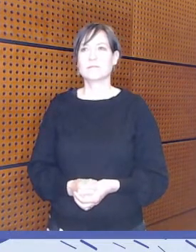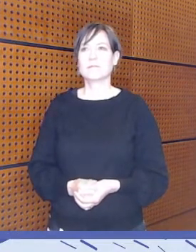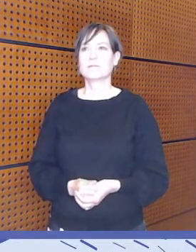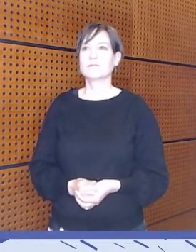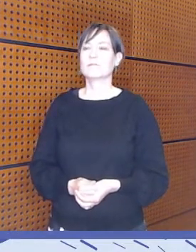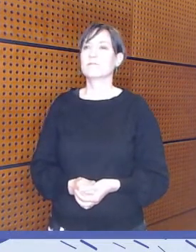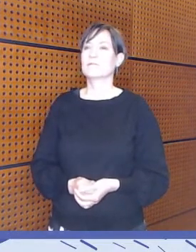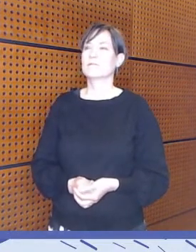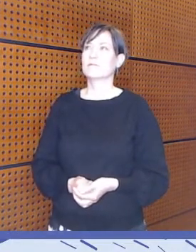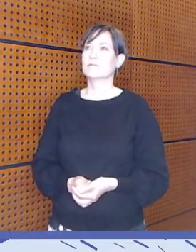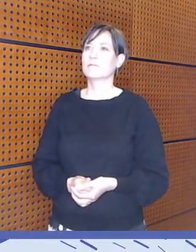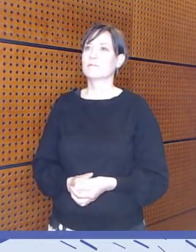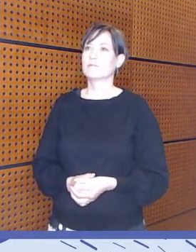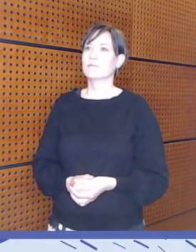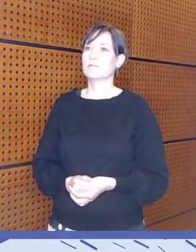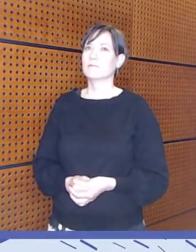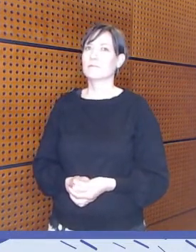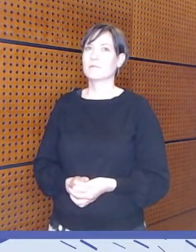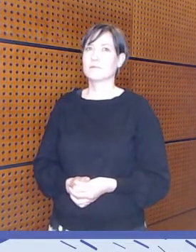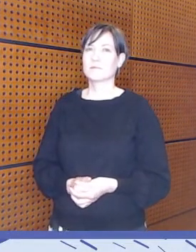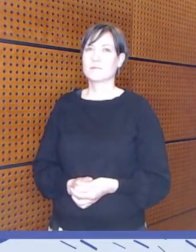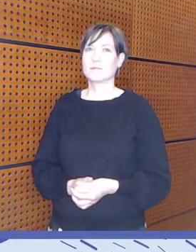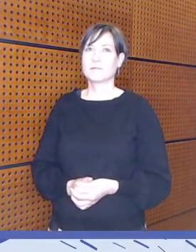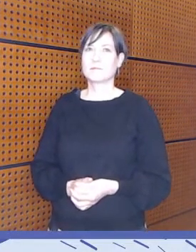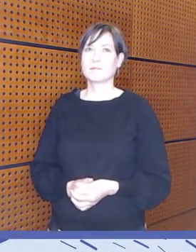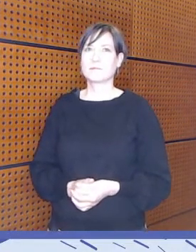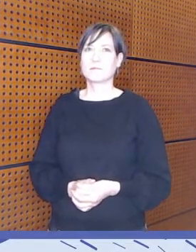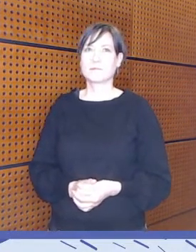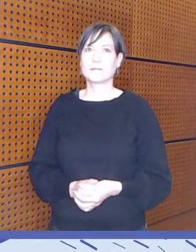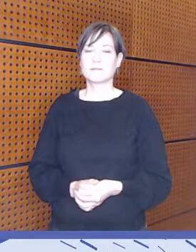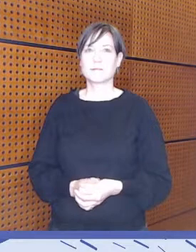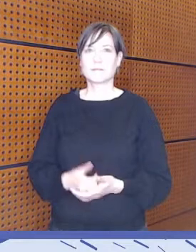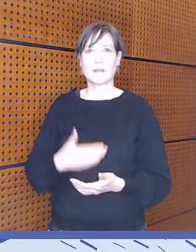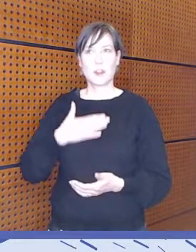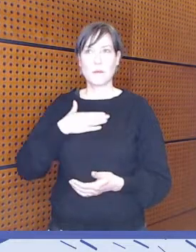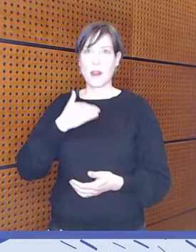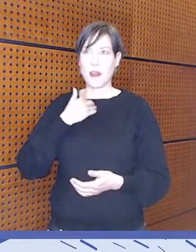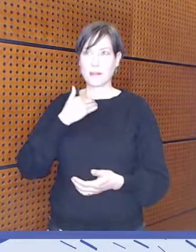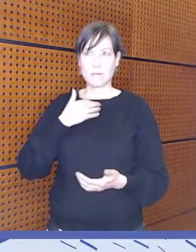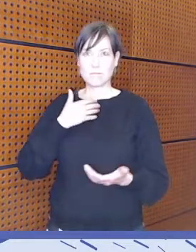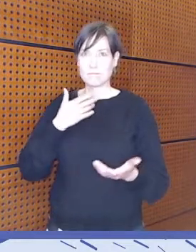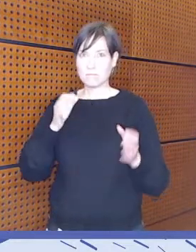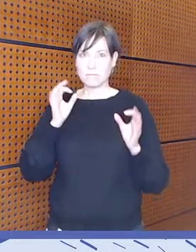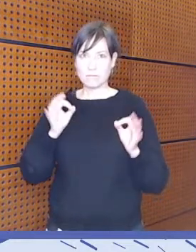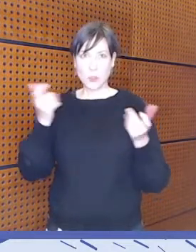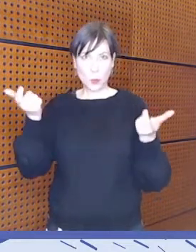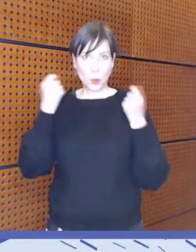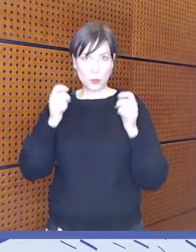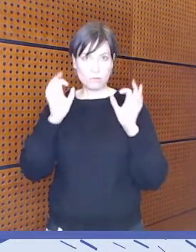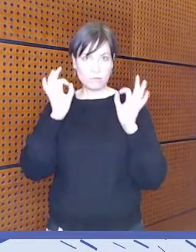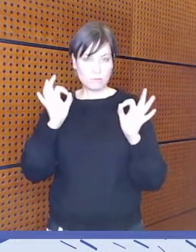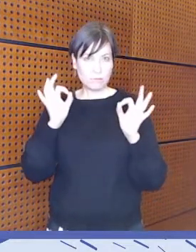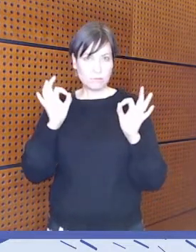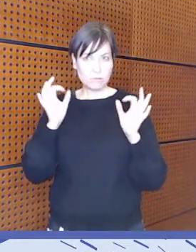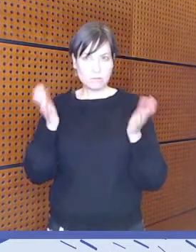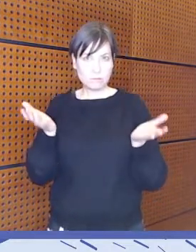Kiitos. Samalla tässä tunnustelen omaa ääntäni, kuuluuko teille ihan hyvin.